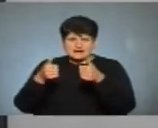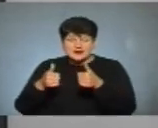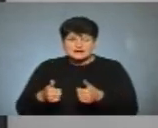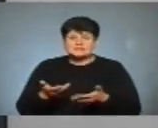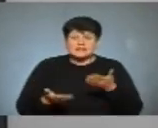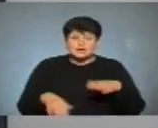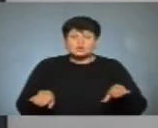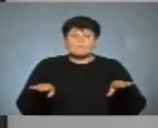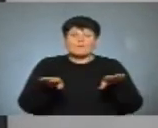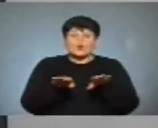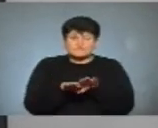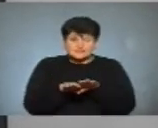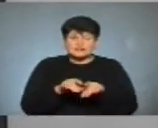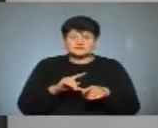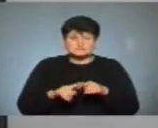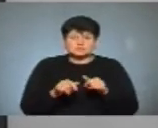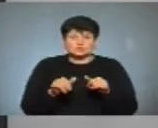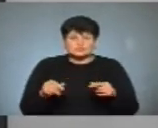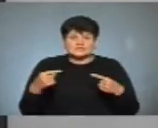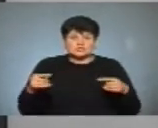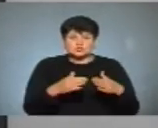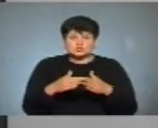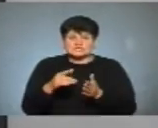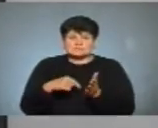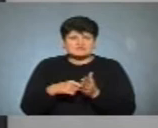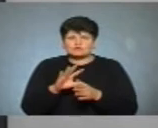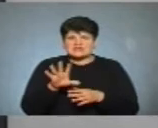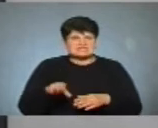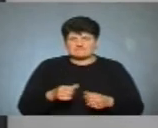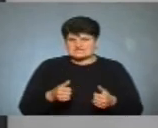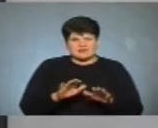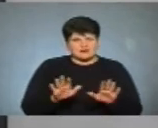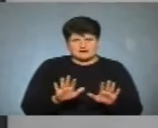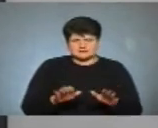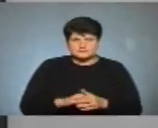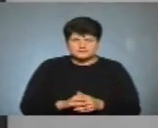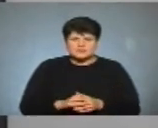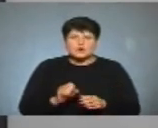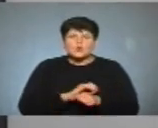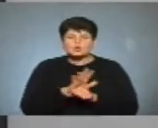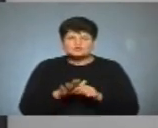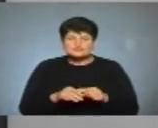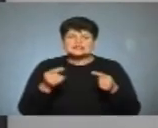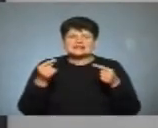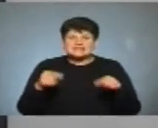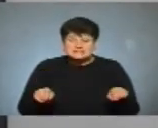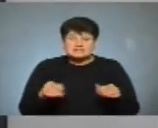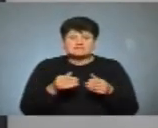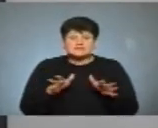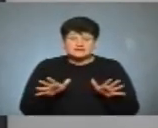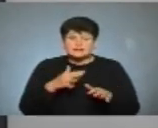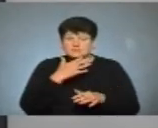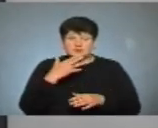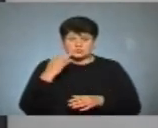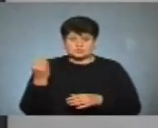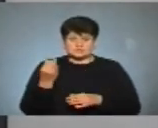порівняти темпи розвитку інших сусідніх міст, то в нас далеко не все гаразд. А коронавірусна криза взагалі відкрила дуже багато